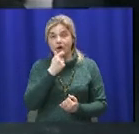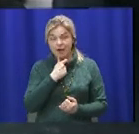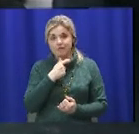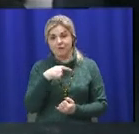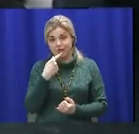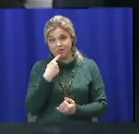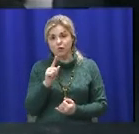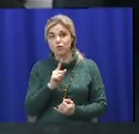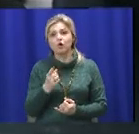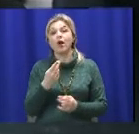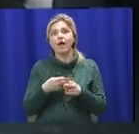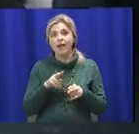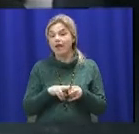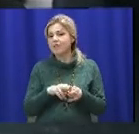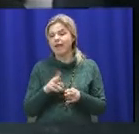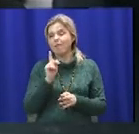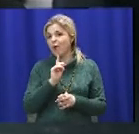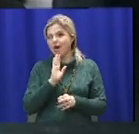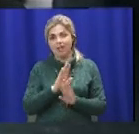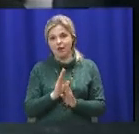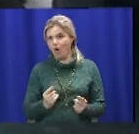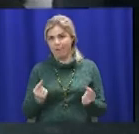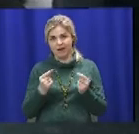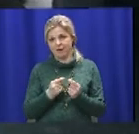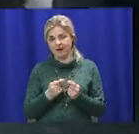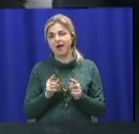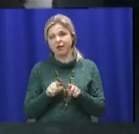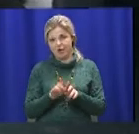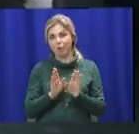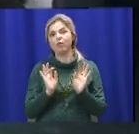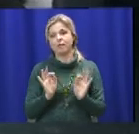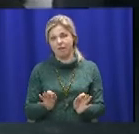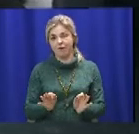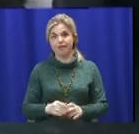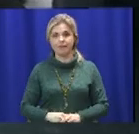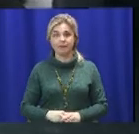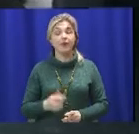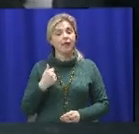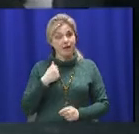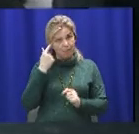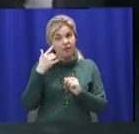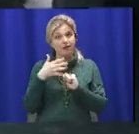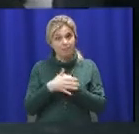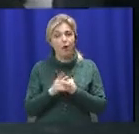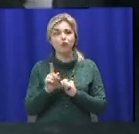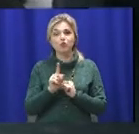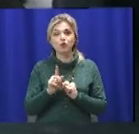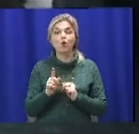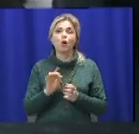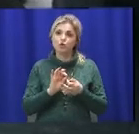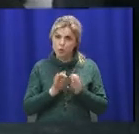що ще ці речі не оприделіли. Так буде правильно. Я розумію, що наверняка якісь якісь